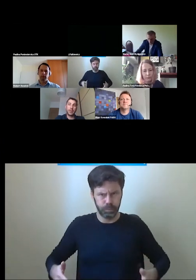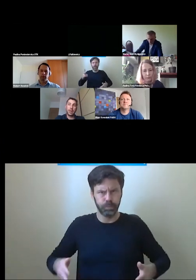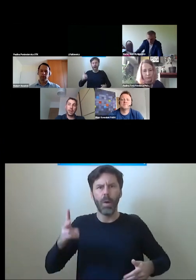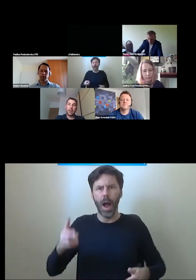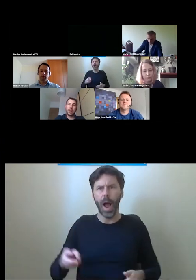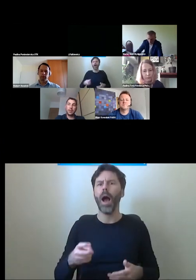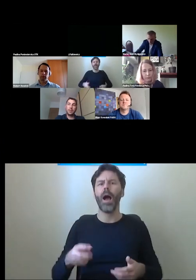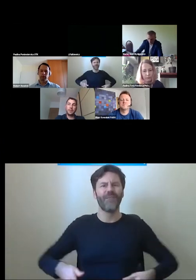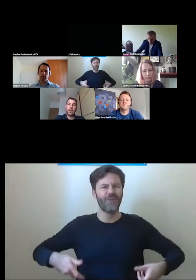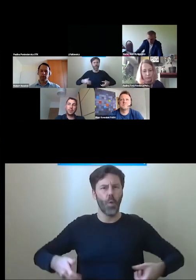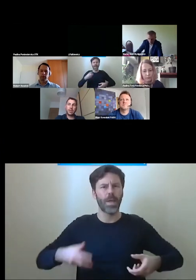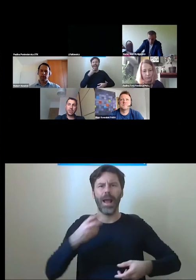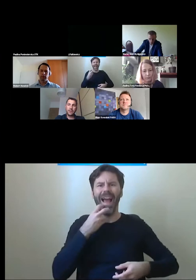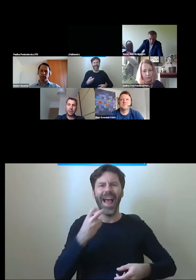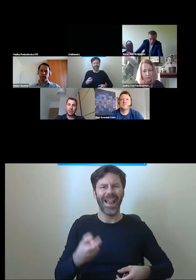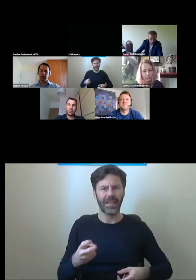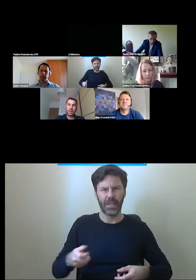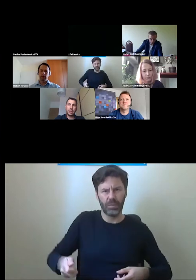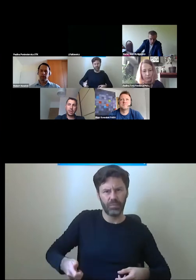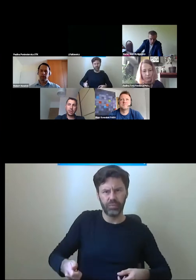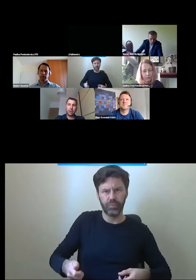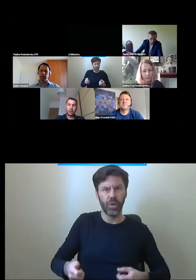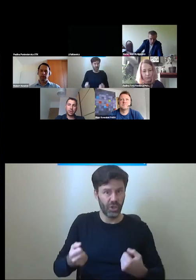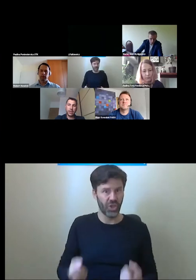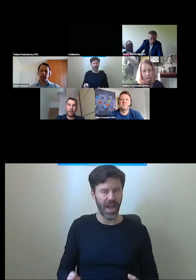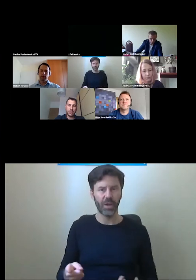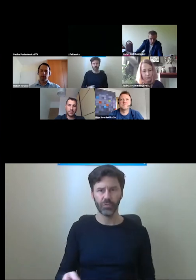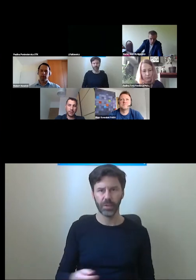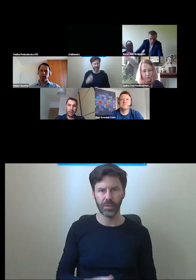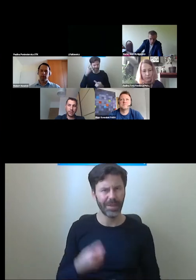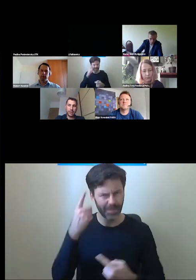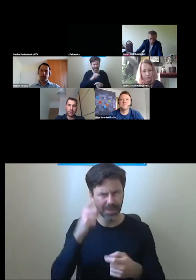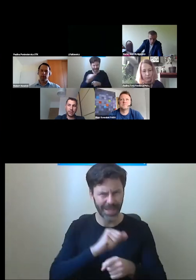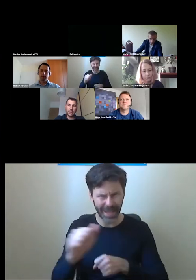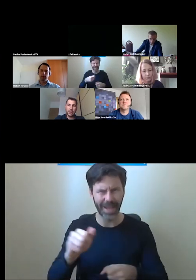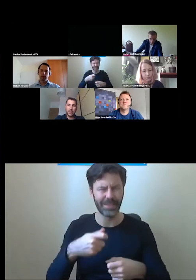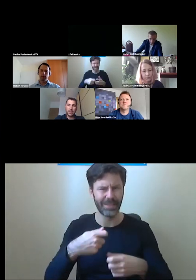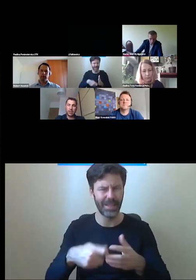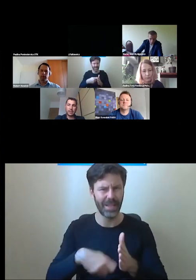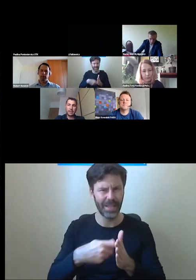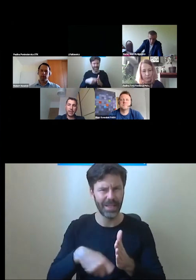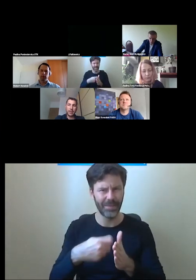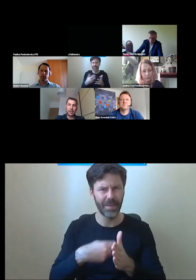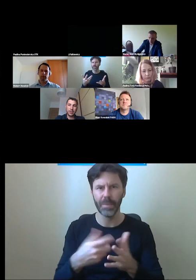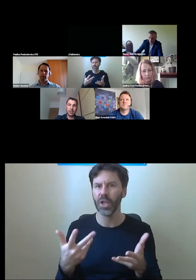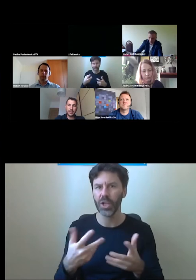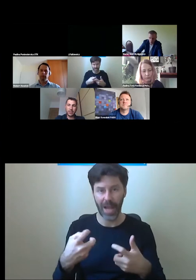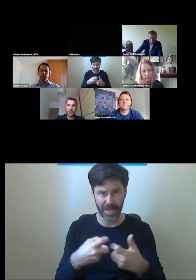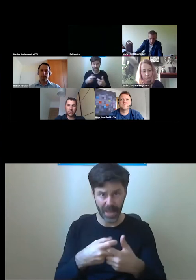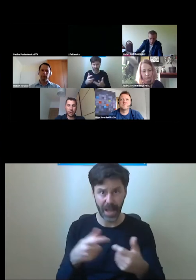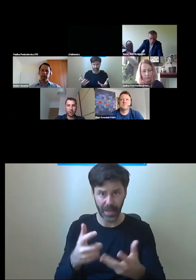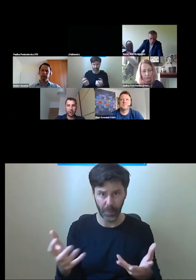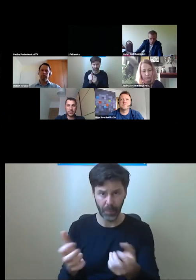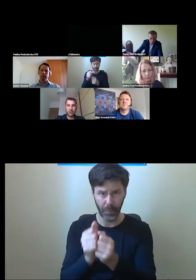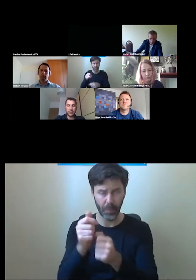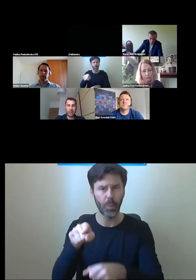elektrycznym. Wydaje mi się, że te filmy są dalej do znalezienia w internecie w ramach Towarzystwa